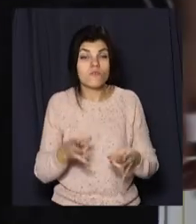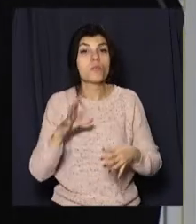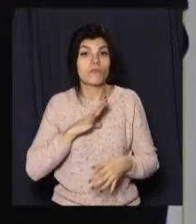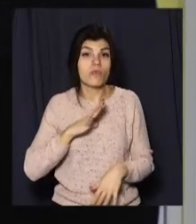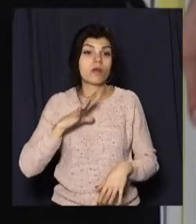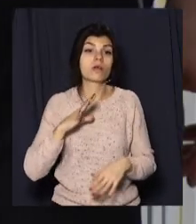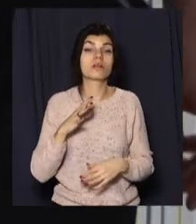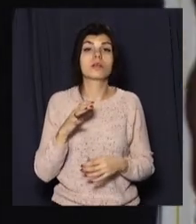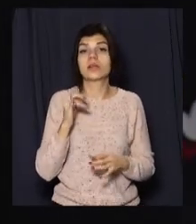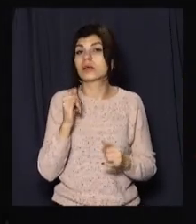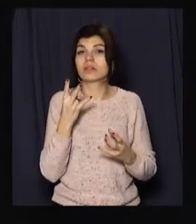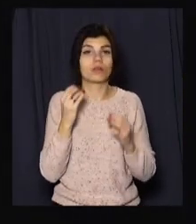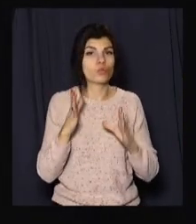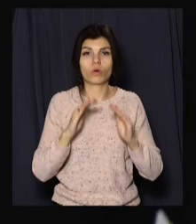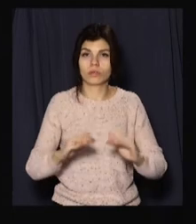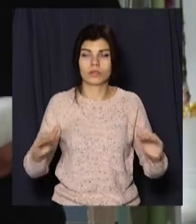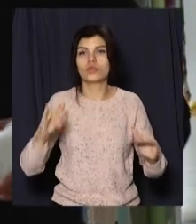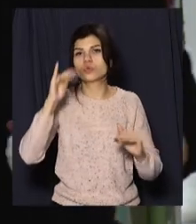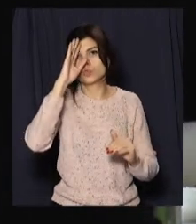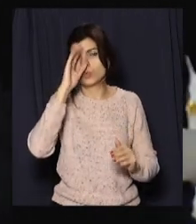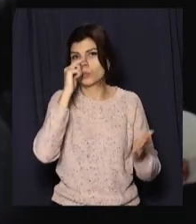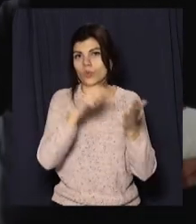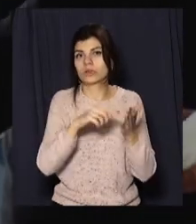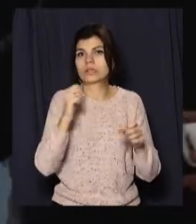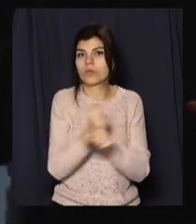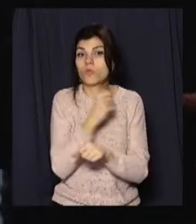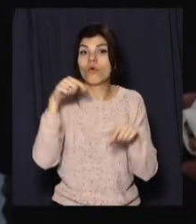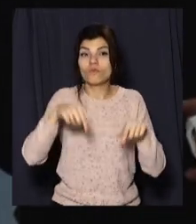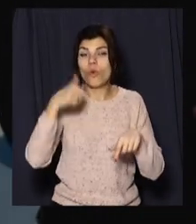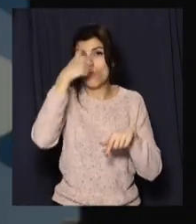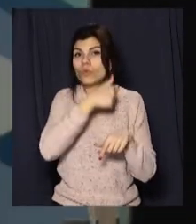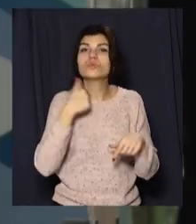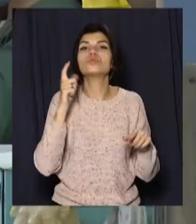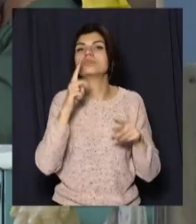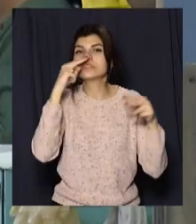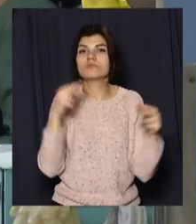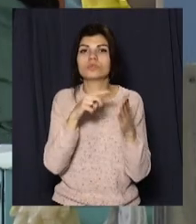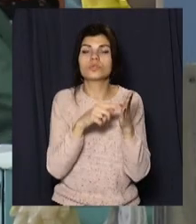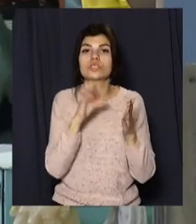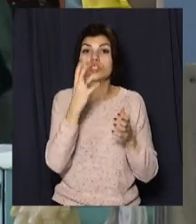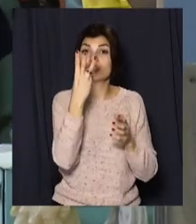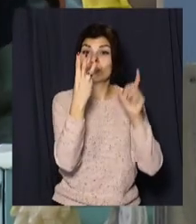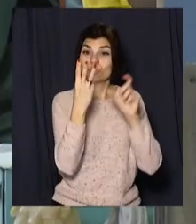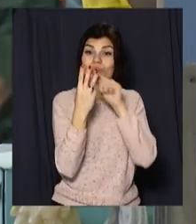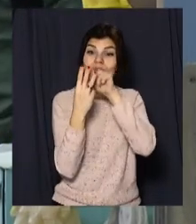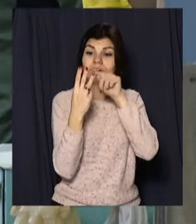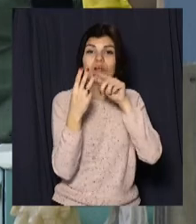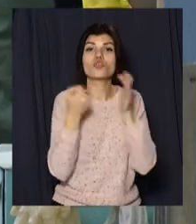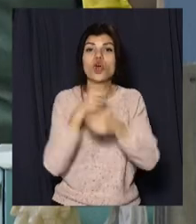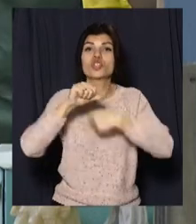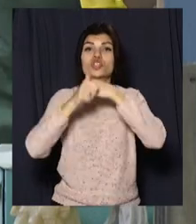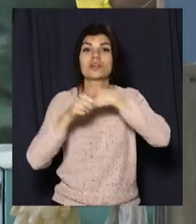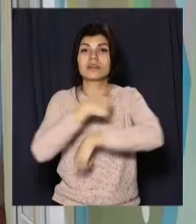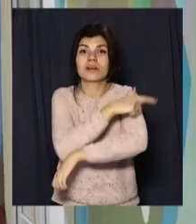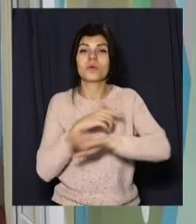лікарі. Та не тільки маленькі бешкетники та чоловіки потрапляють із травмами. Цьогорічна статистика свідчить, з трьох пацієнтів, що потрапили до 16-ї